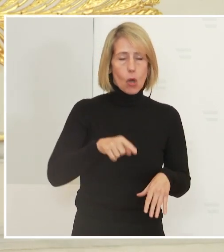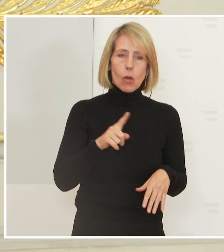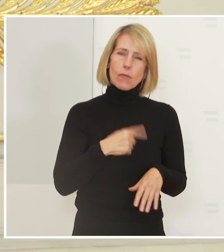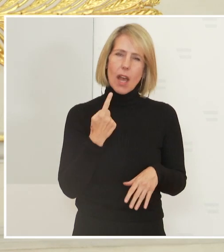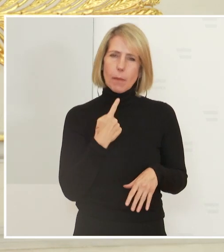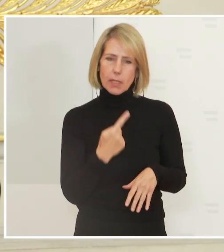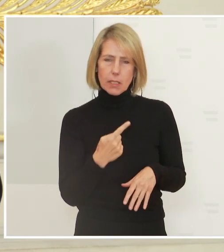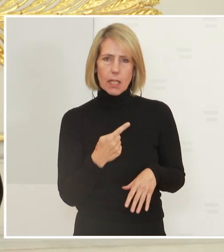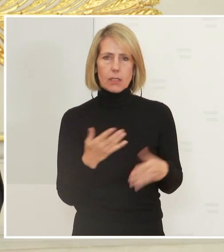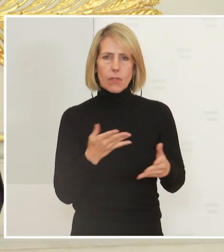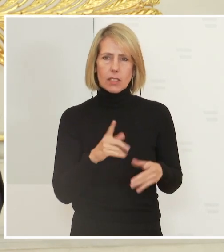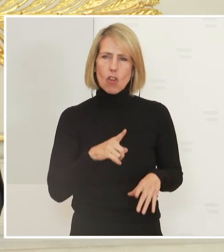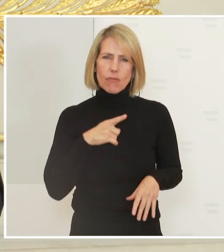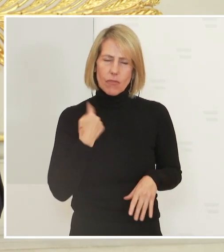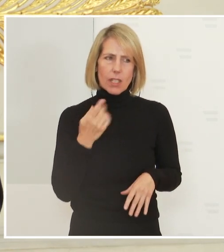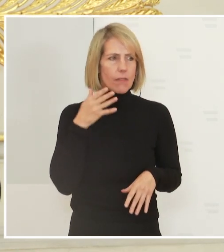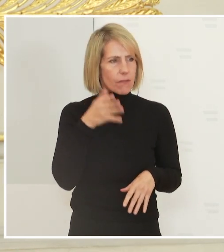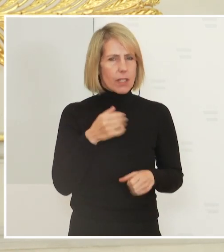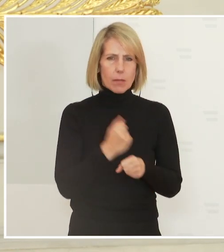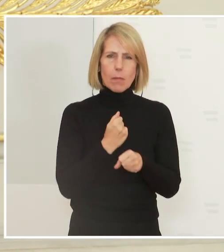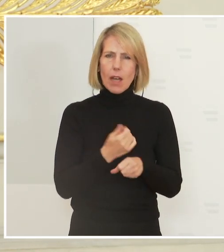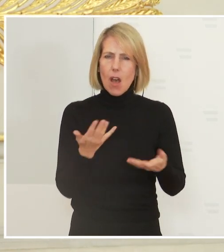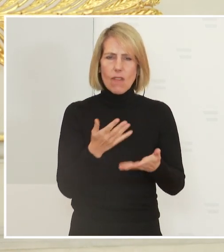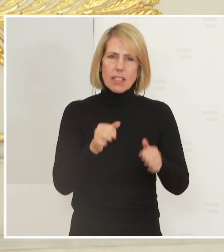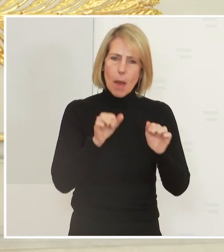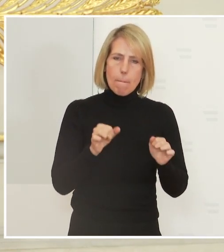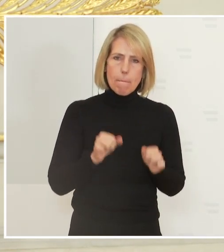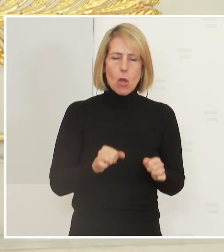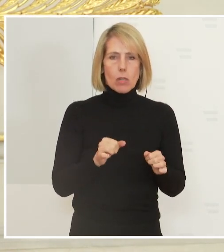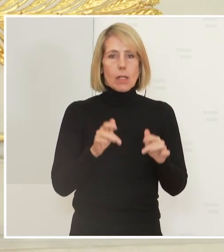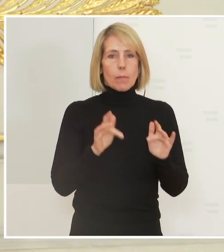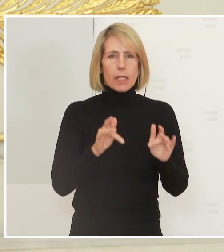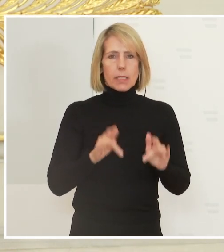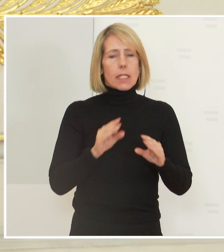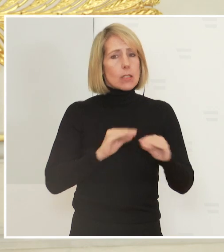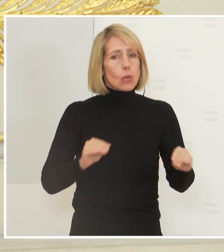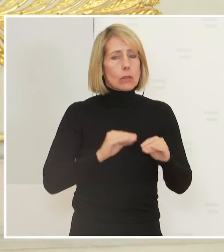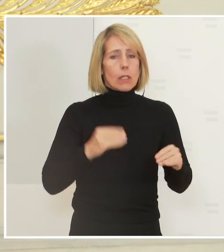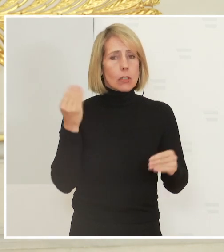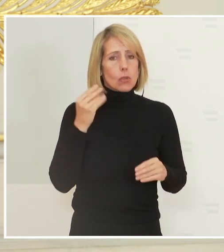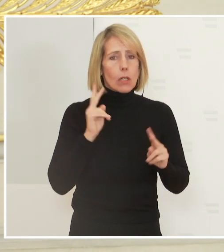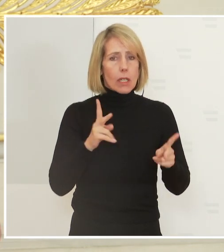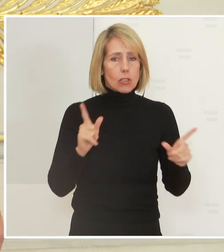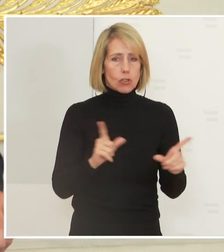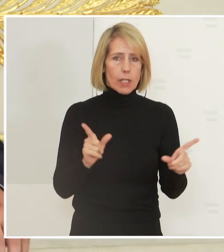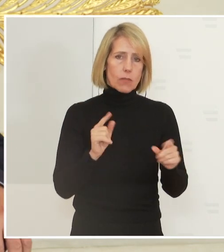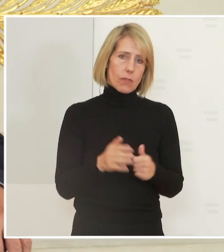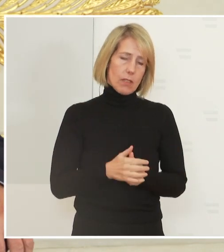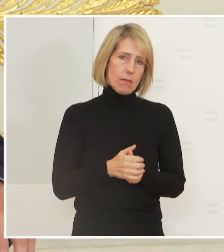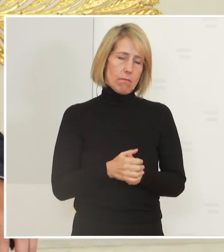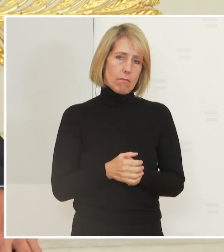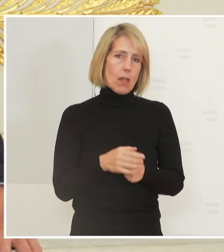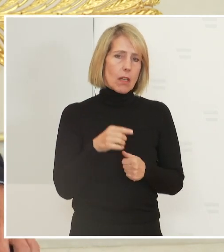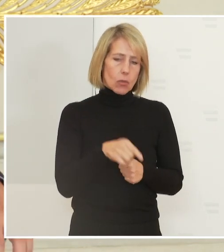dass wir alles tun werden, dass der Präsenzunterricht in den Schulen auch weiterhin geleistet wird. Dort sind junge Menschen, die dort zumindest